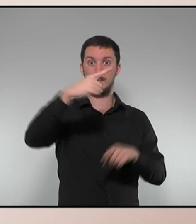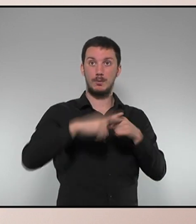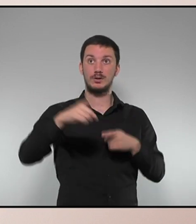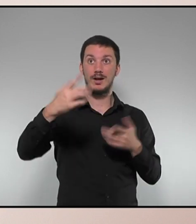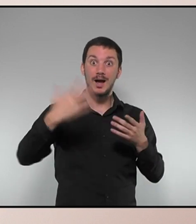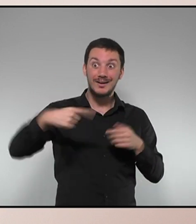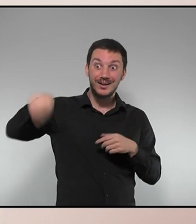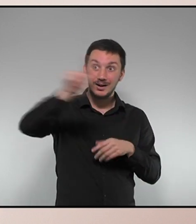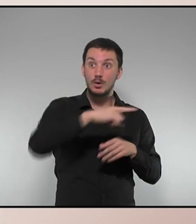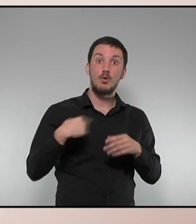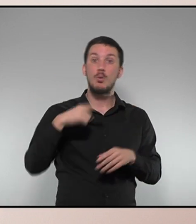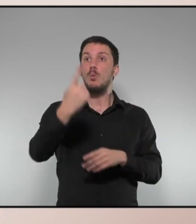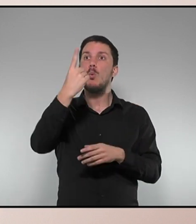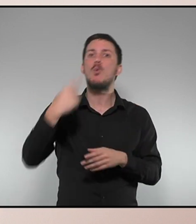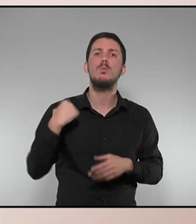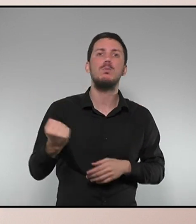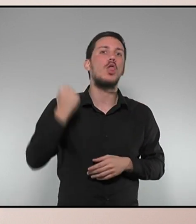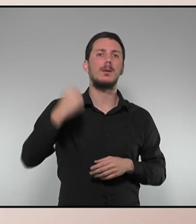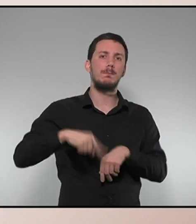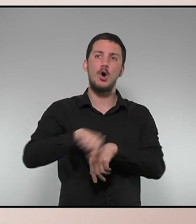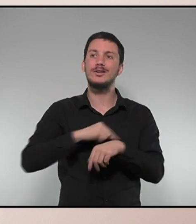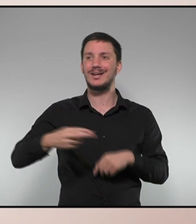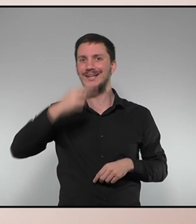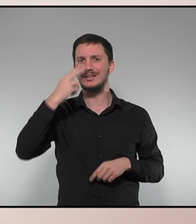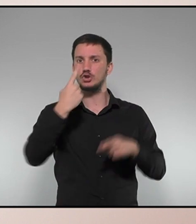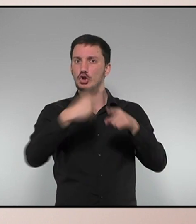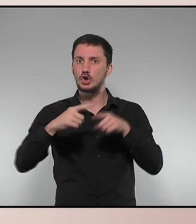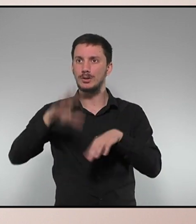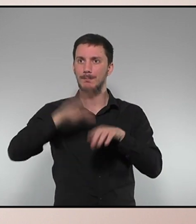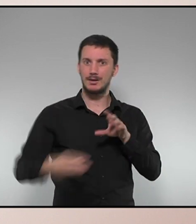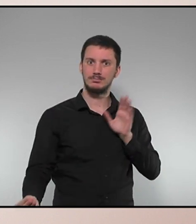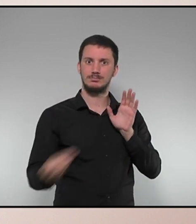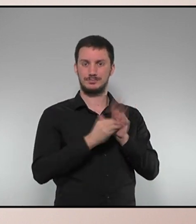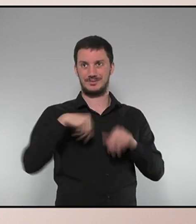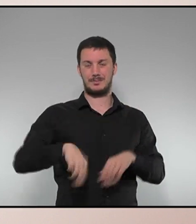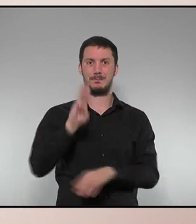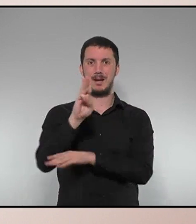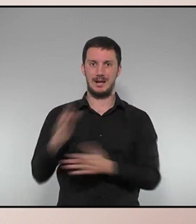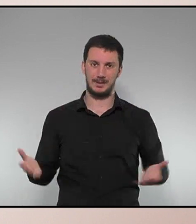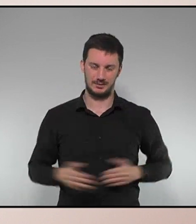no tenen una força política que defensi els interessos que els convindria que fossin defensats en aquest Parlament.